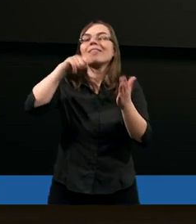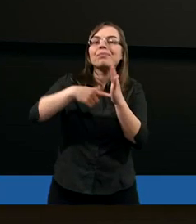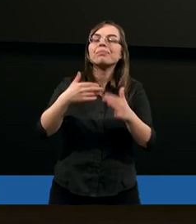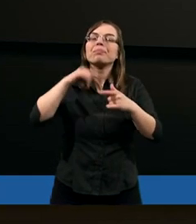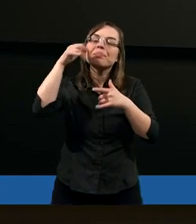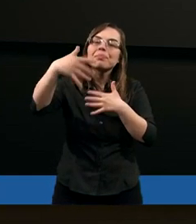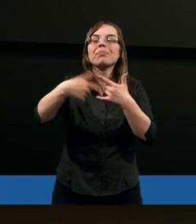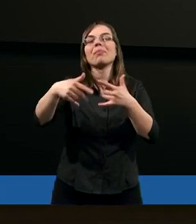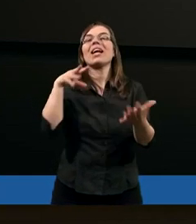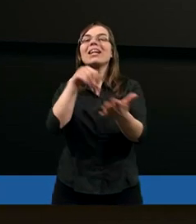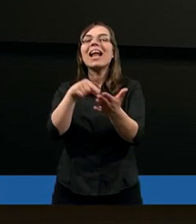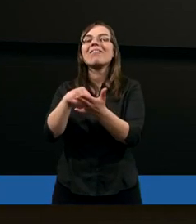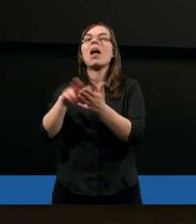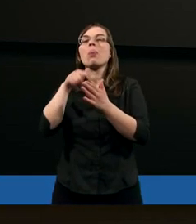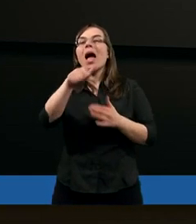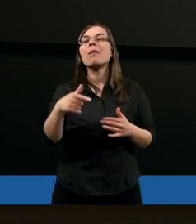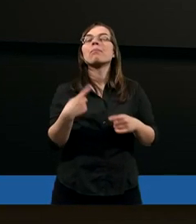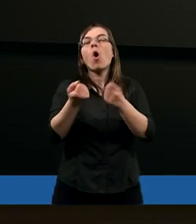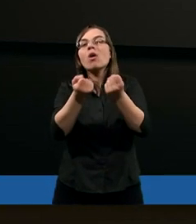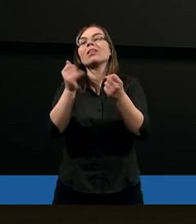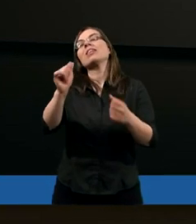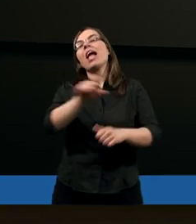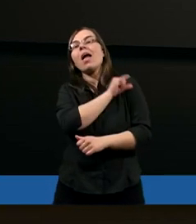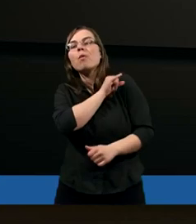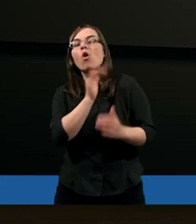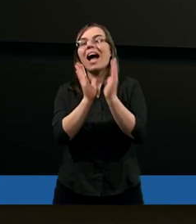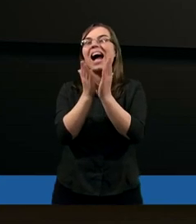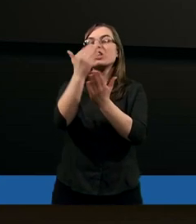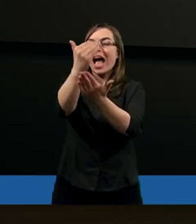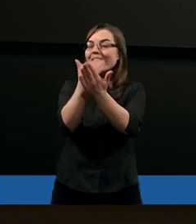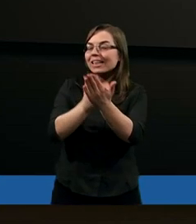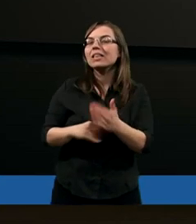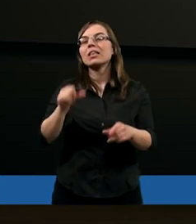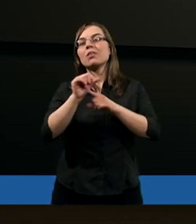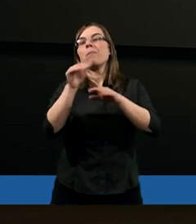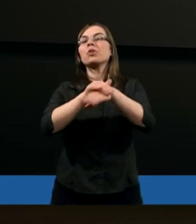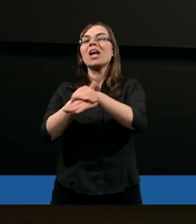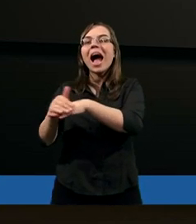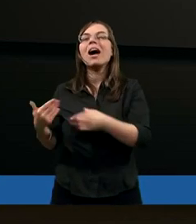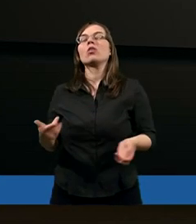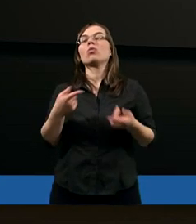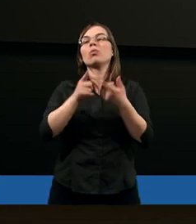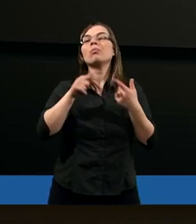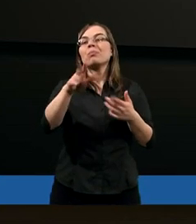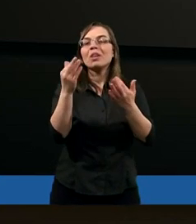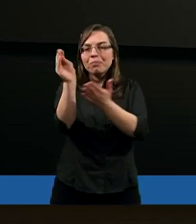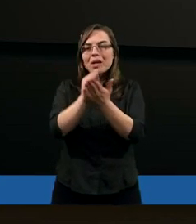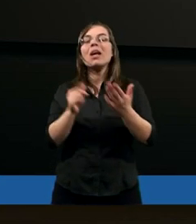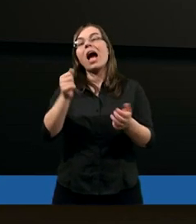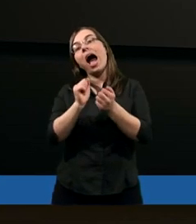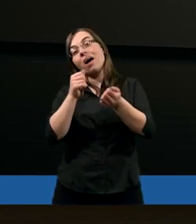stawiali ultimatum. Albo wydajesz księgi imiona twoich przyjaciół, chrześcijan, albo